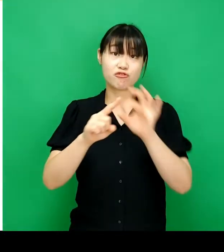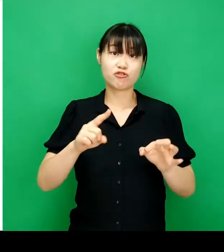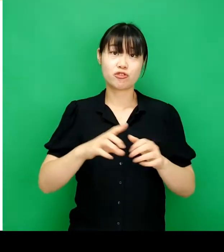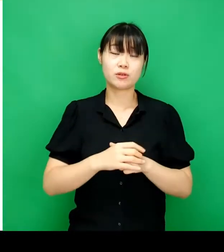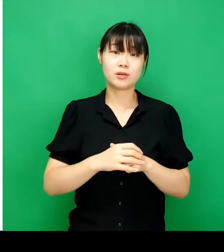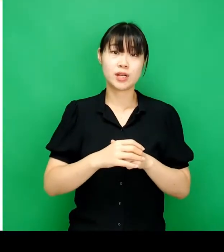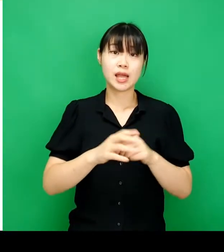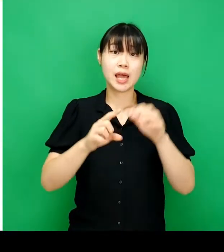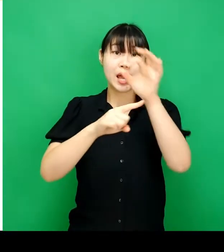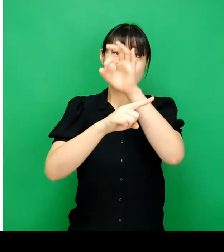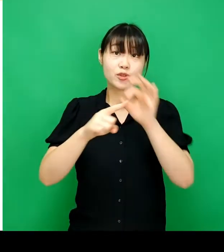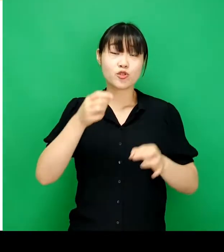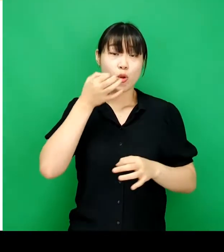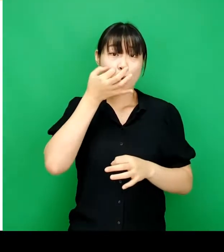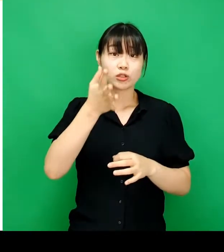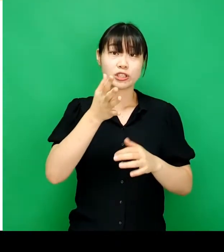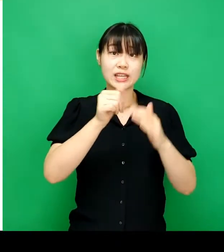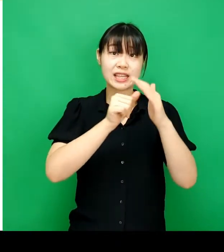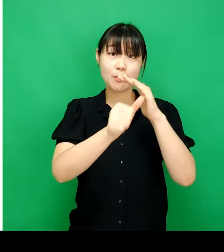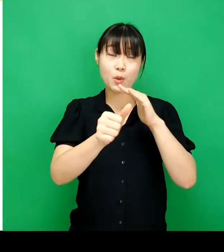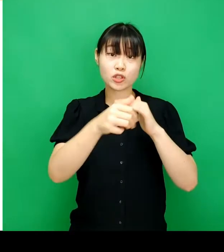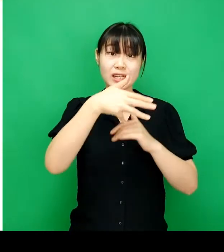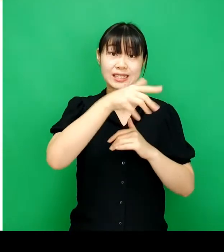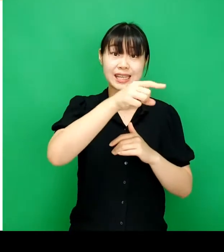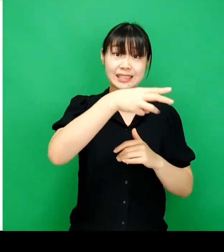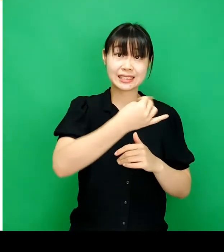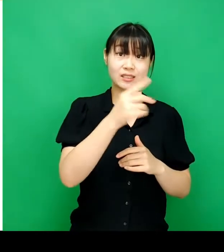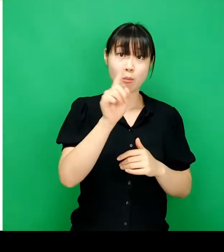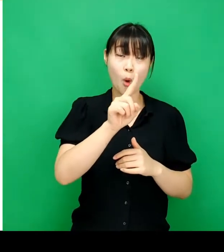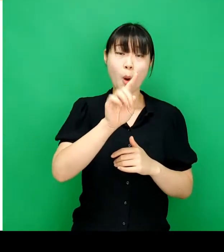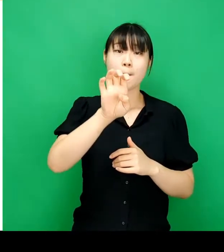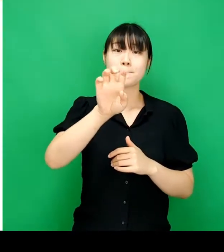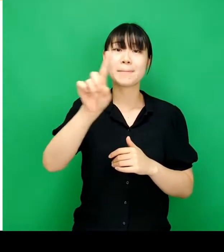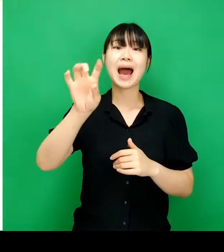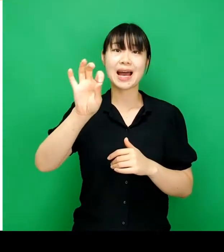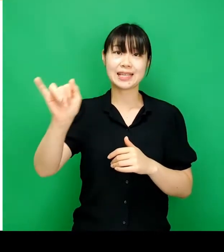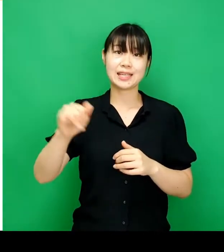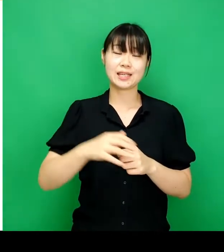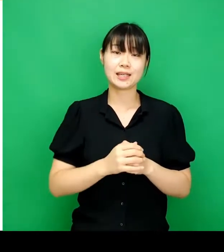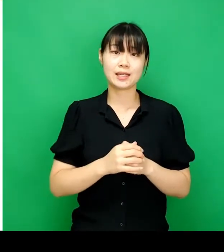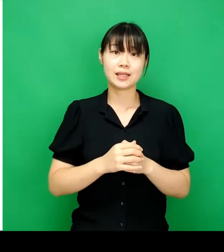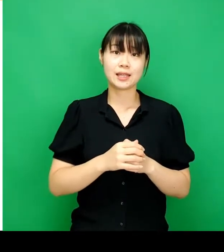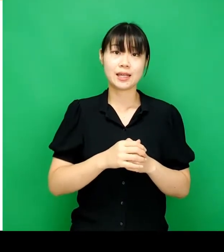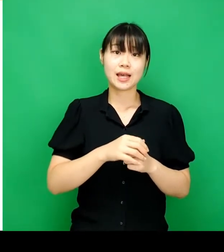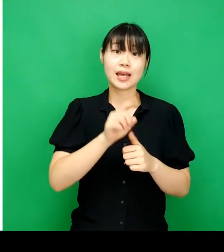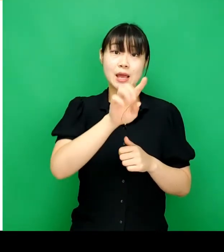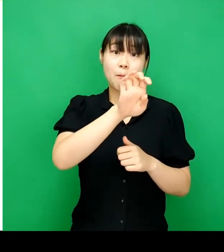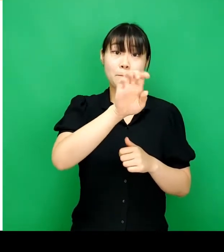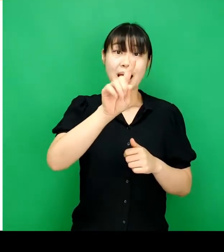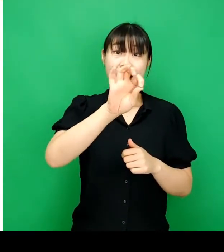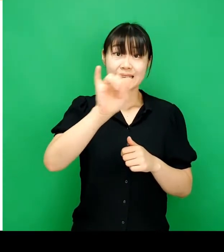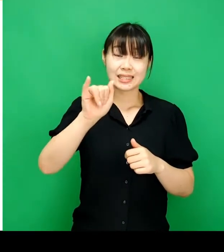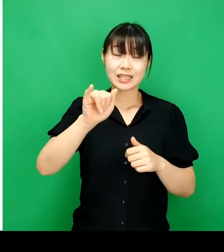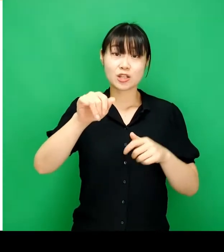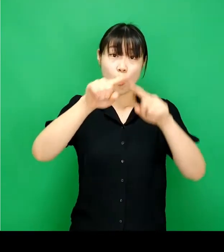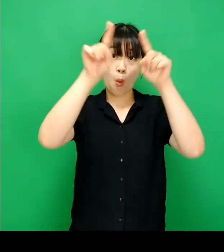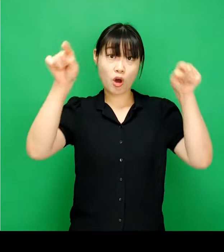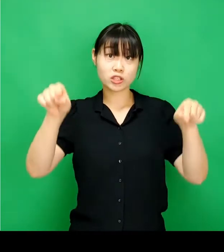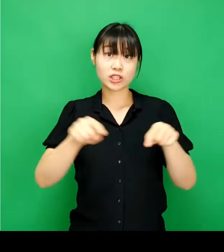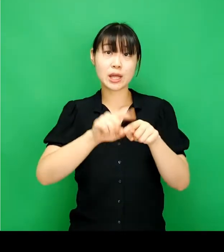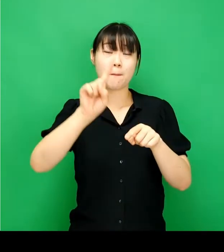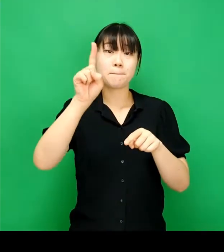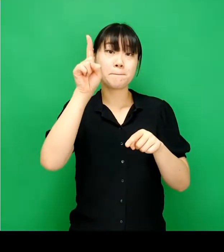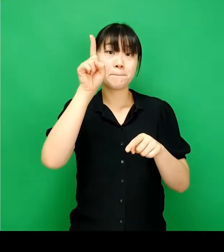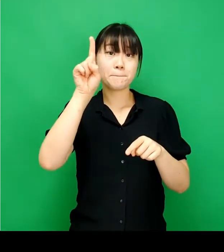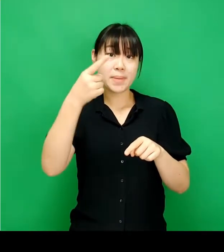두 번째는 비율입니다. 비율을 보여주는 대표적인 차트는 바로 파이차트입니다. 파이차트는 원